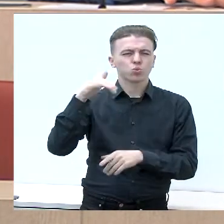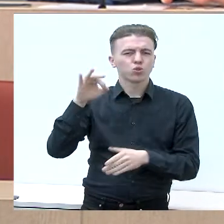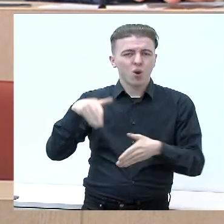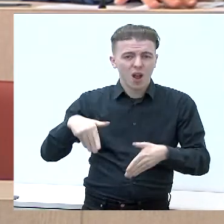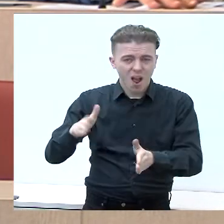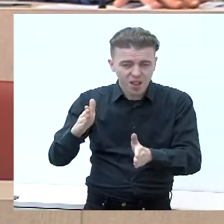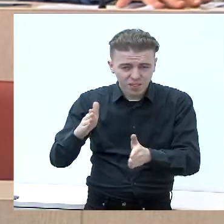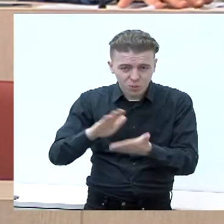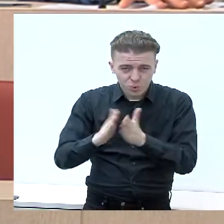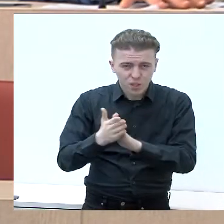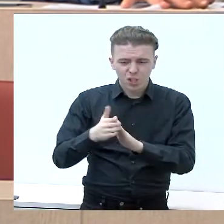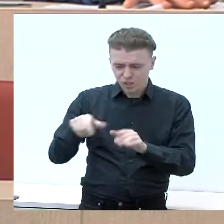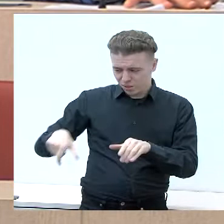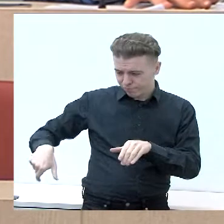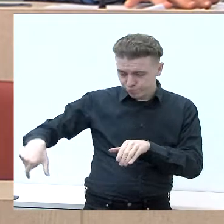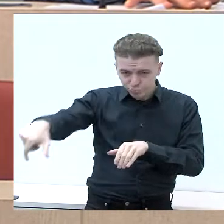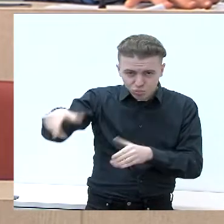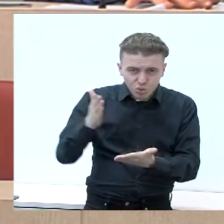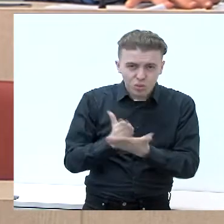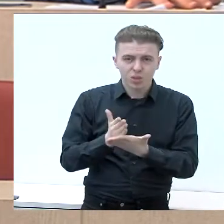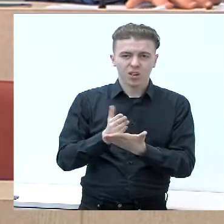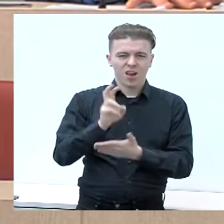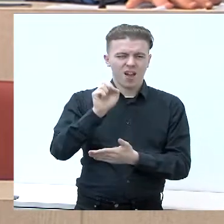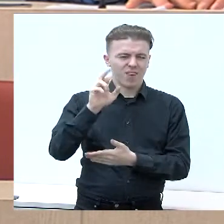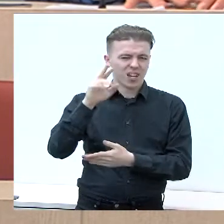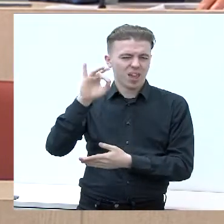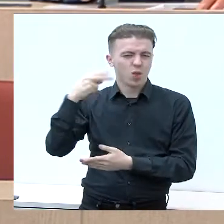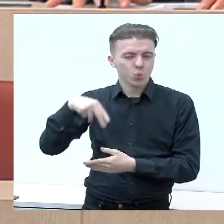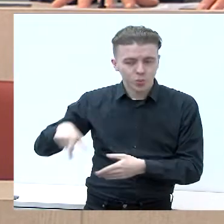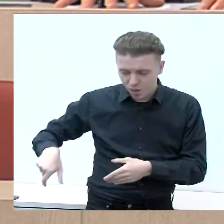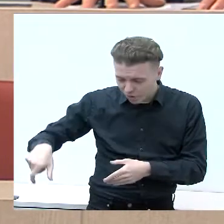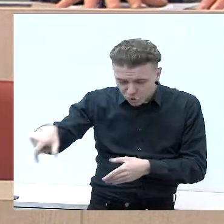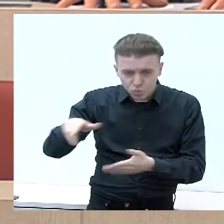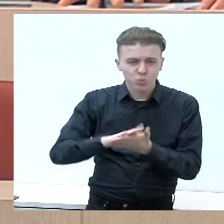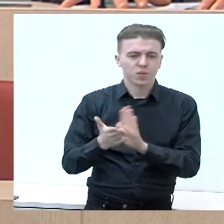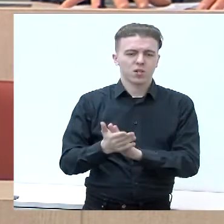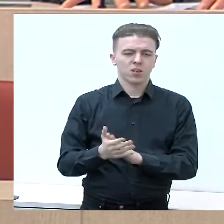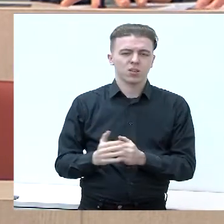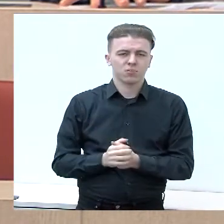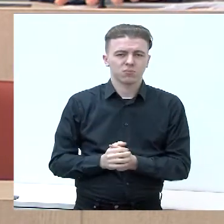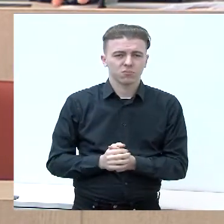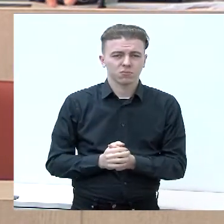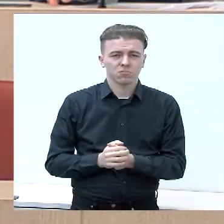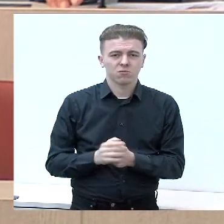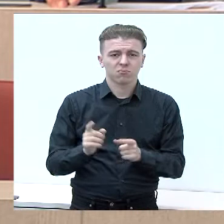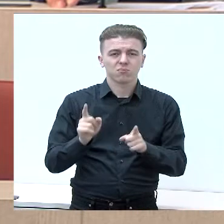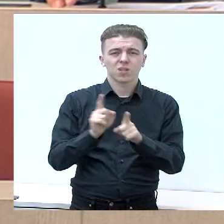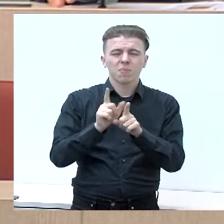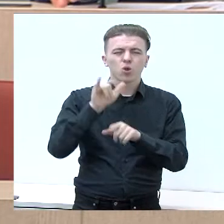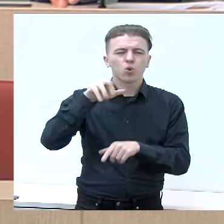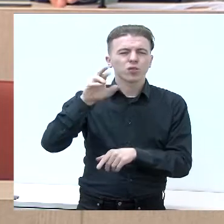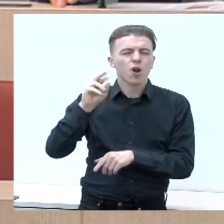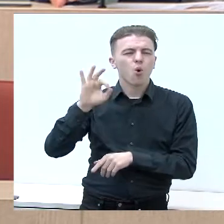Darius ir Gerėjų gatvė iš šalygatvės, įrengta šalygatvės nuo Darius ir Gerėjų gatvės, vedantis proliuteronų